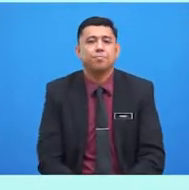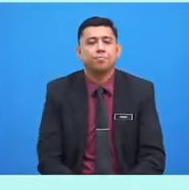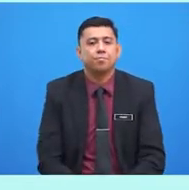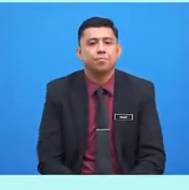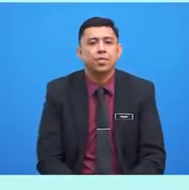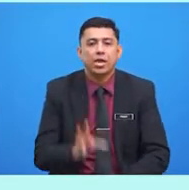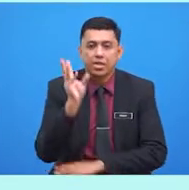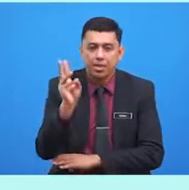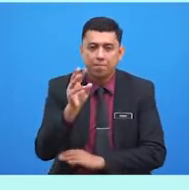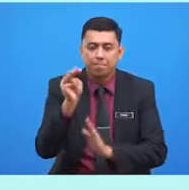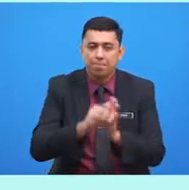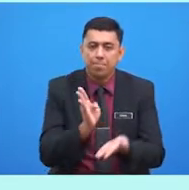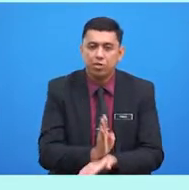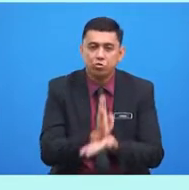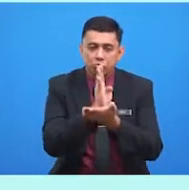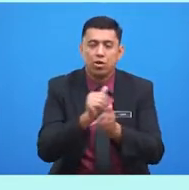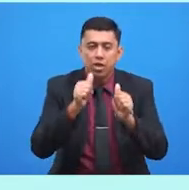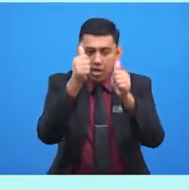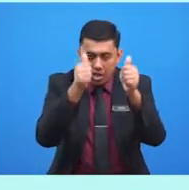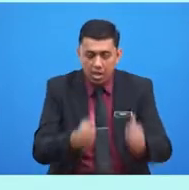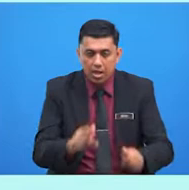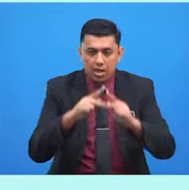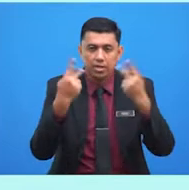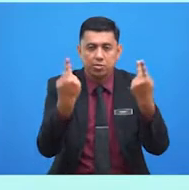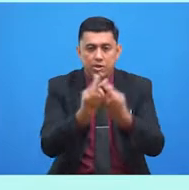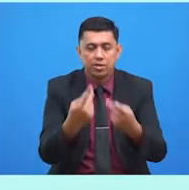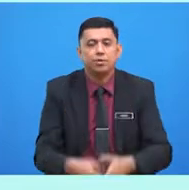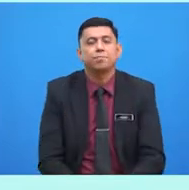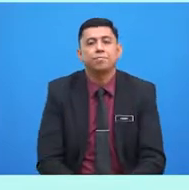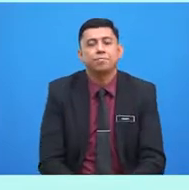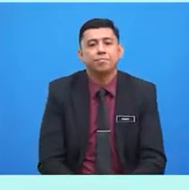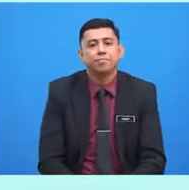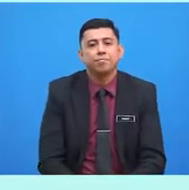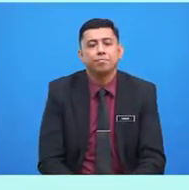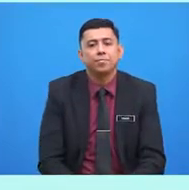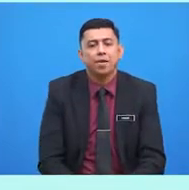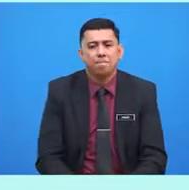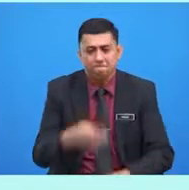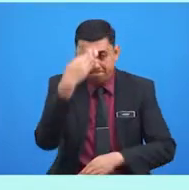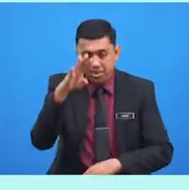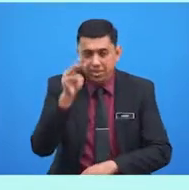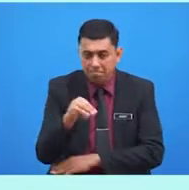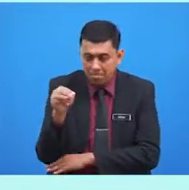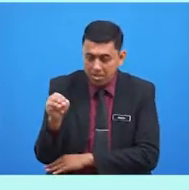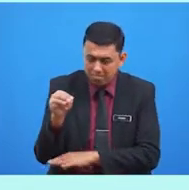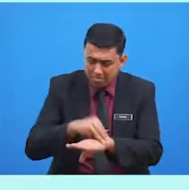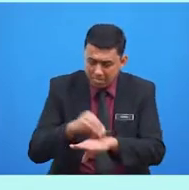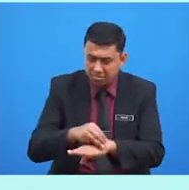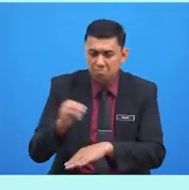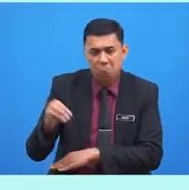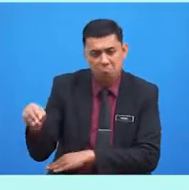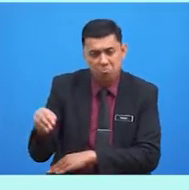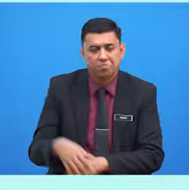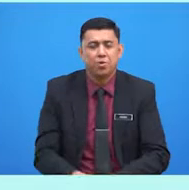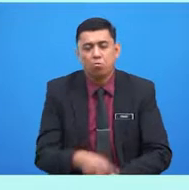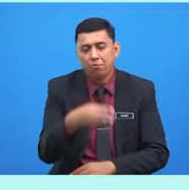Dan keenam, membantu ahli keluarga. Cikgu bagi masa ia murid. Fikir dan